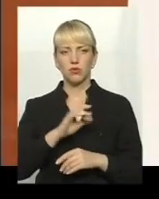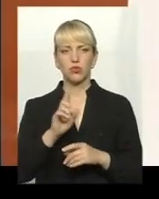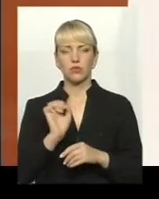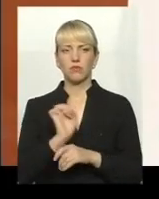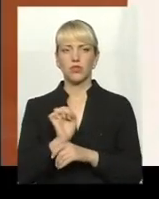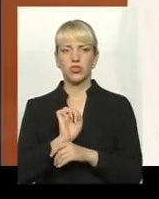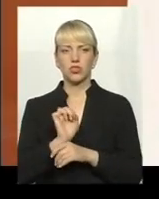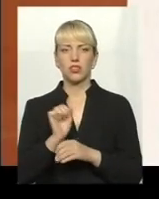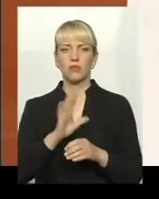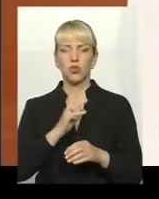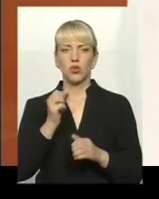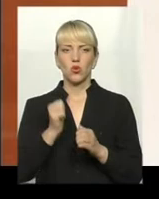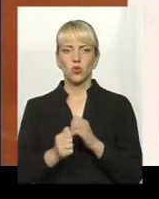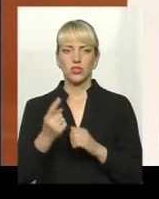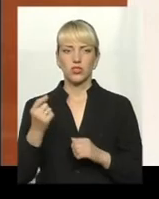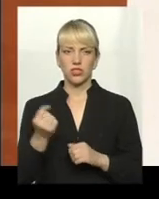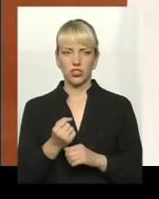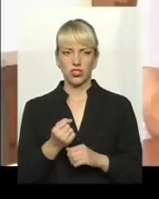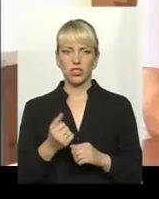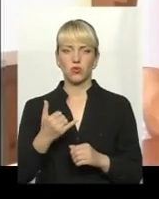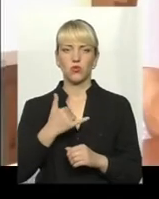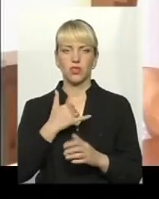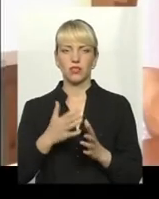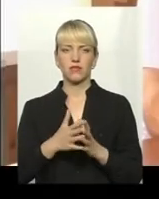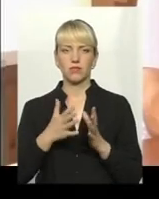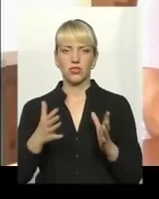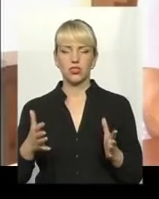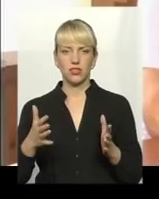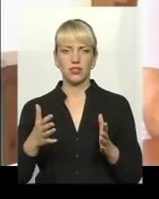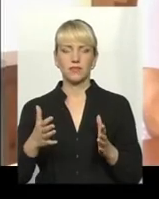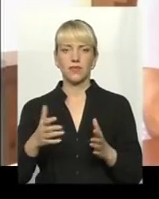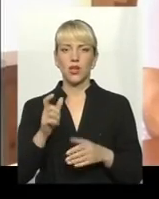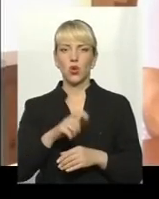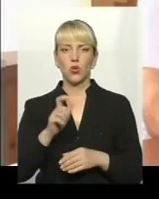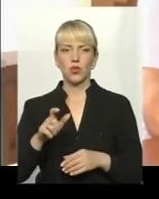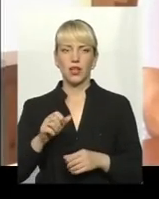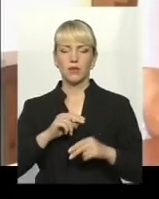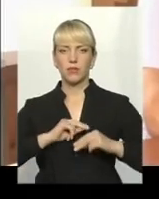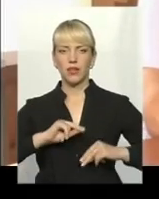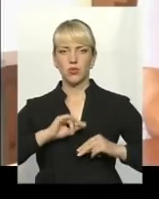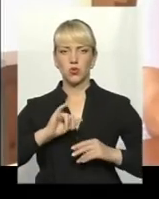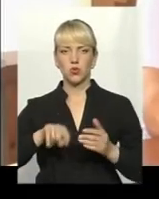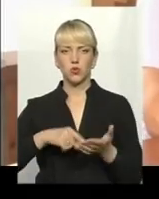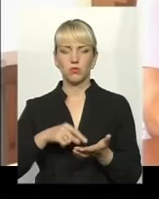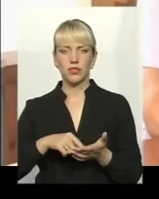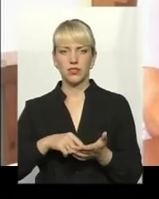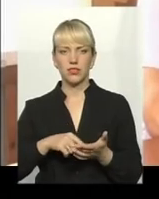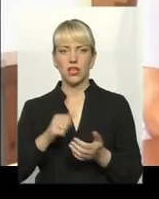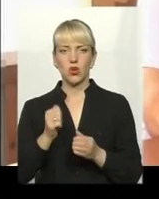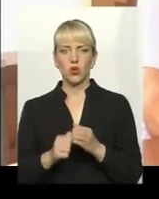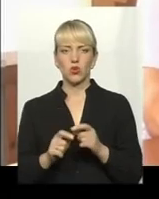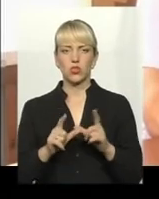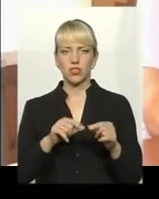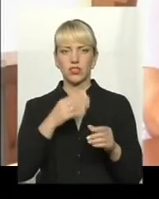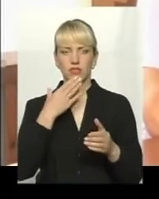машину кожен тиждень. У нас більшість людей працює в місті, кожен їздить